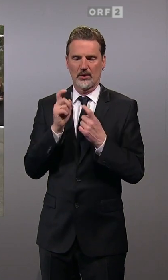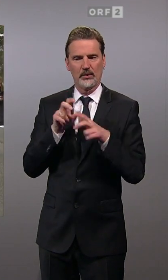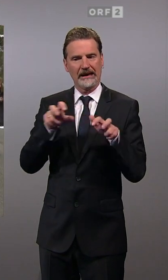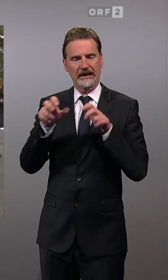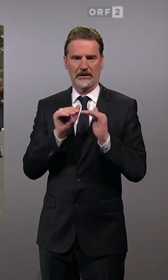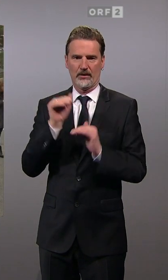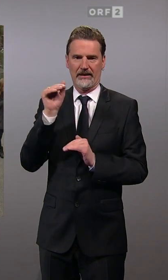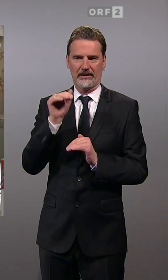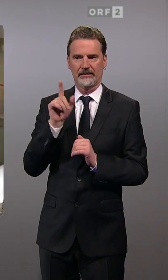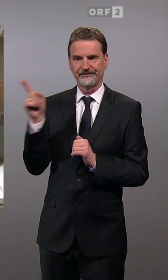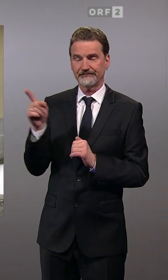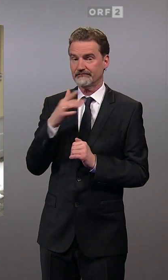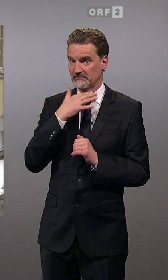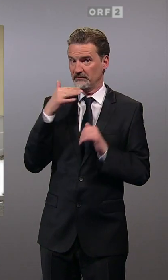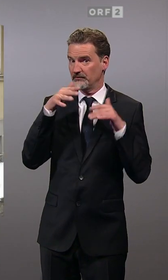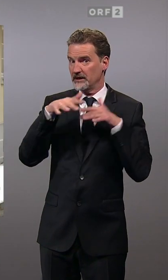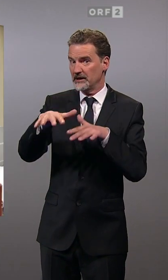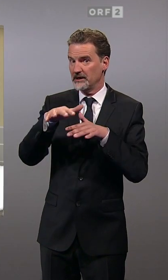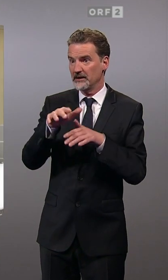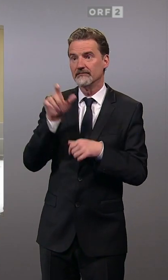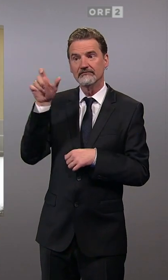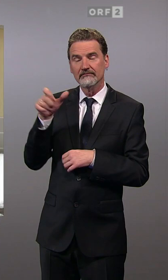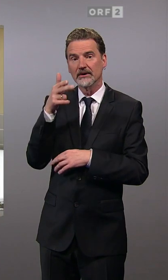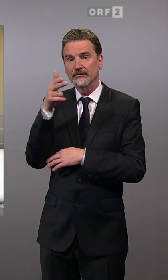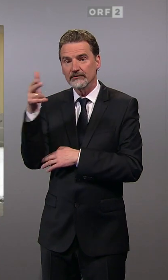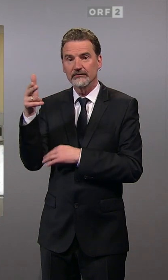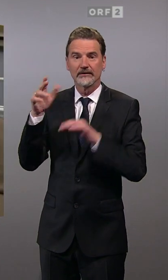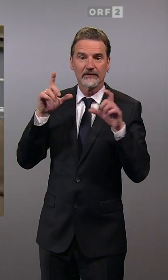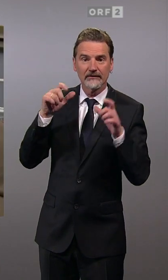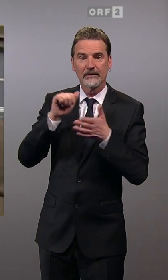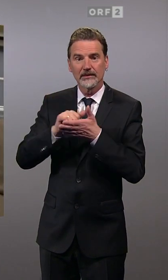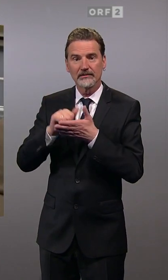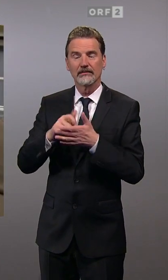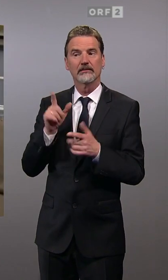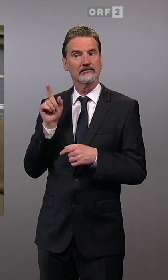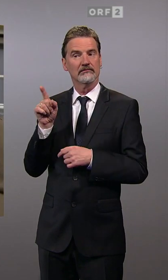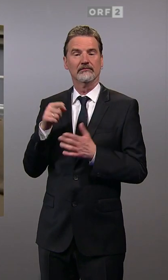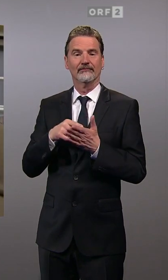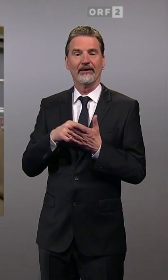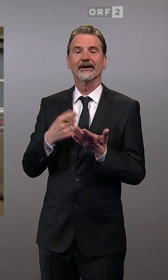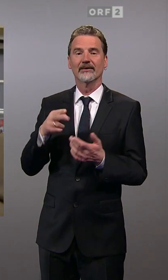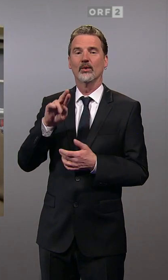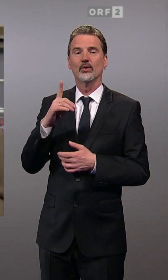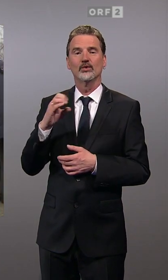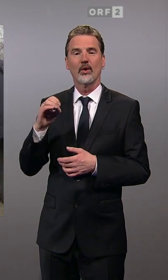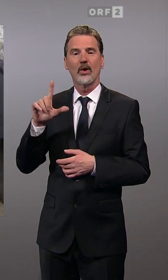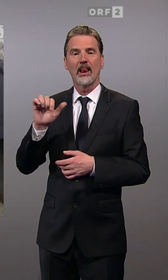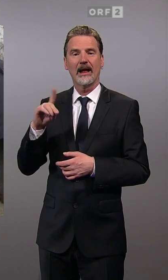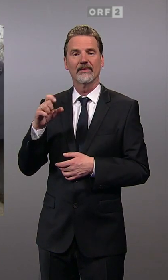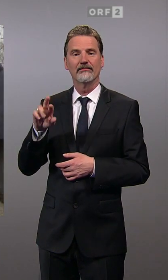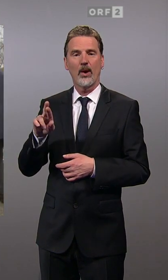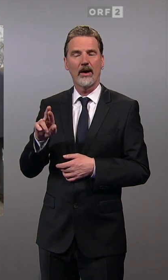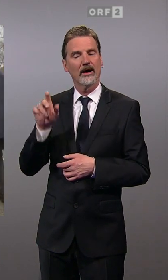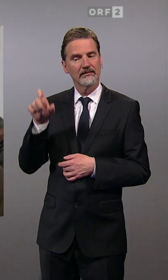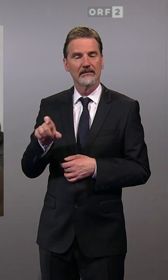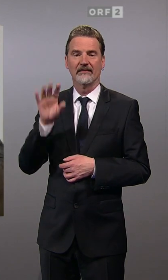Medienandrang herrscht bei der Stimmabgabe von FPÖ-Landesparteichef Udo Landbauer in Wiener Neustadt. Er hofft auf eine hohe Wahlbeteiligung.